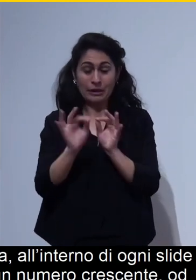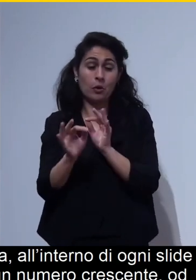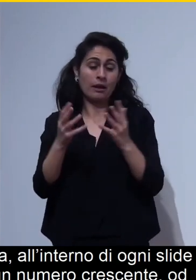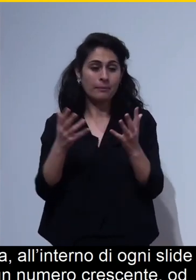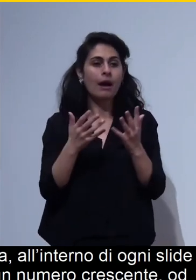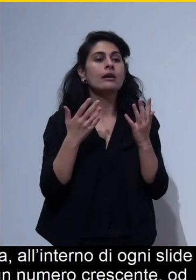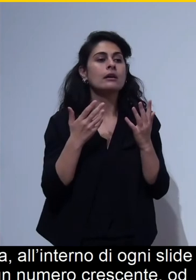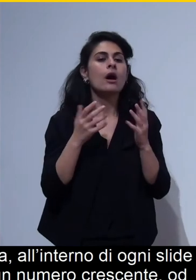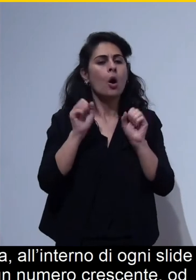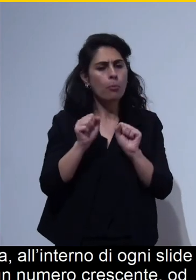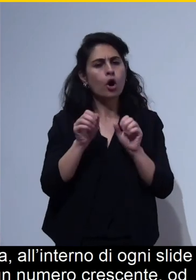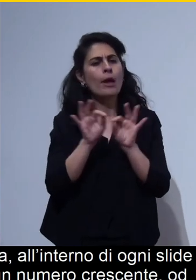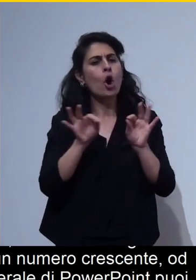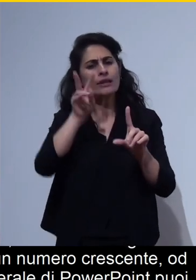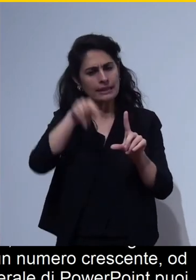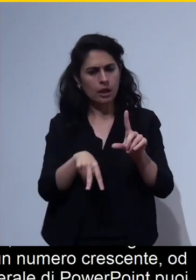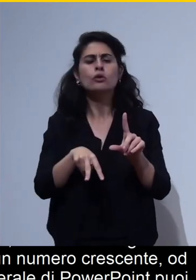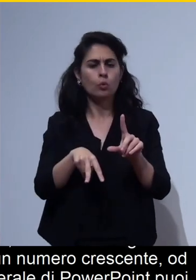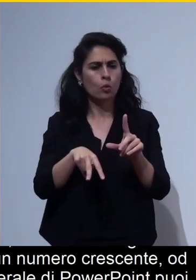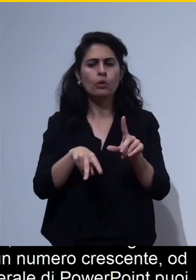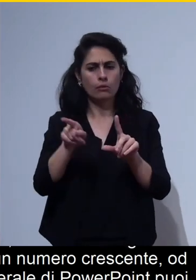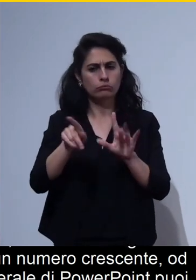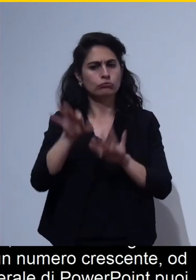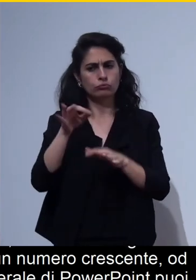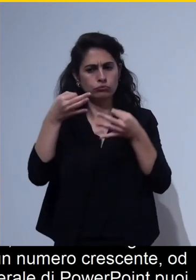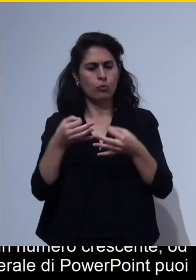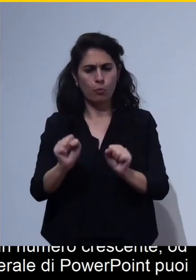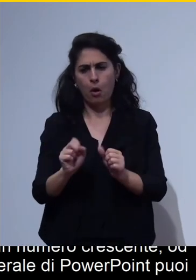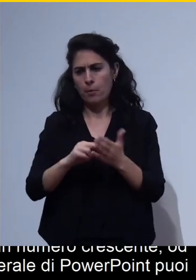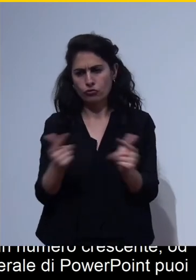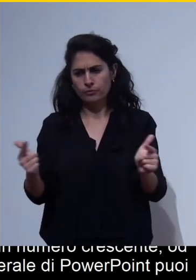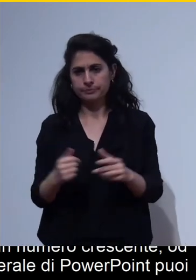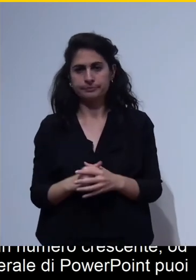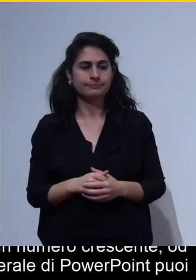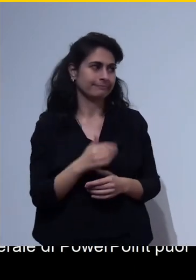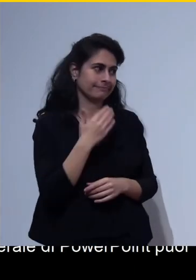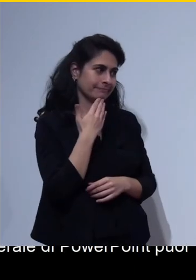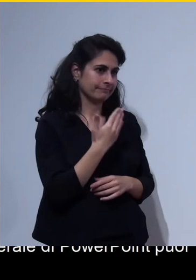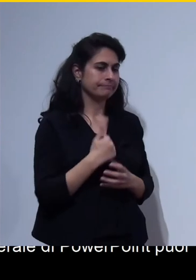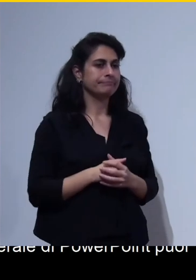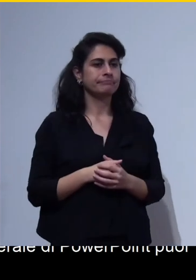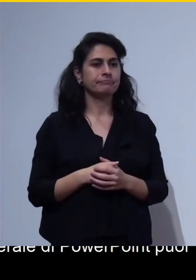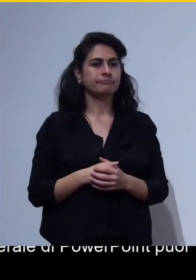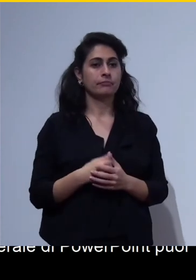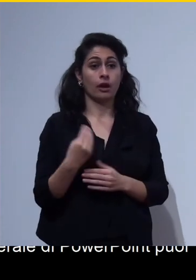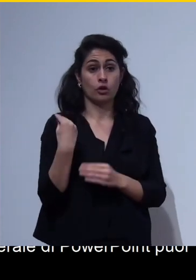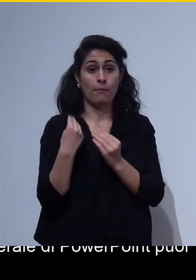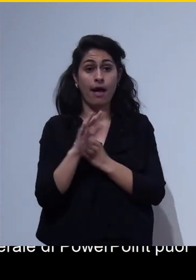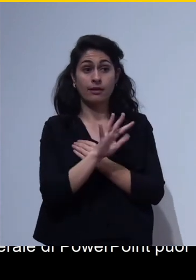impostare l'ordine di lettura senza problemi grazie grazie mille se ci sono altre domande